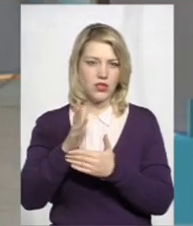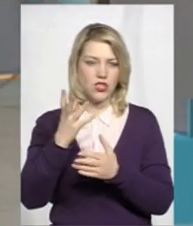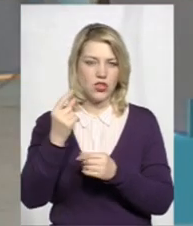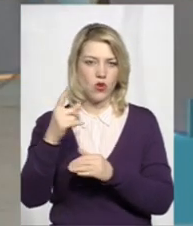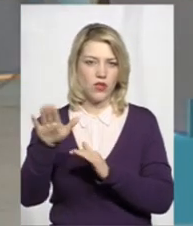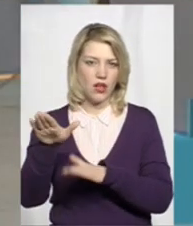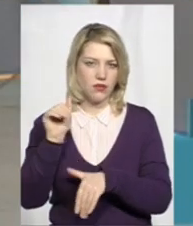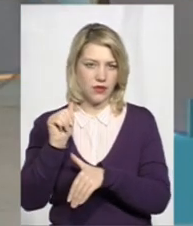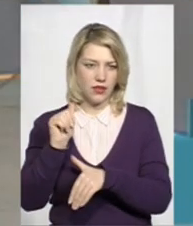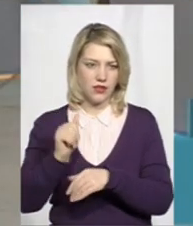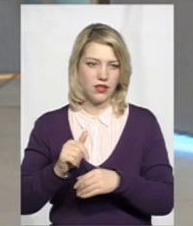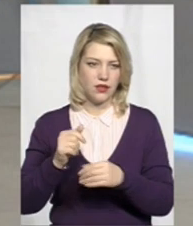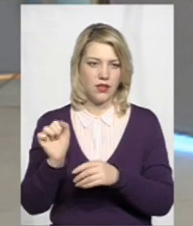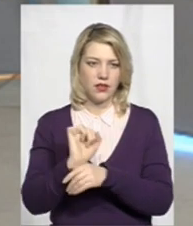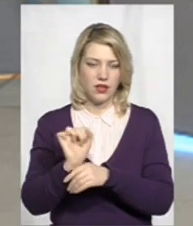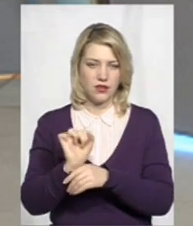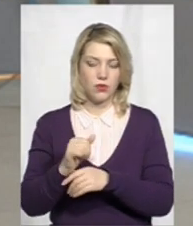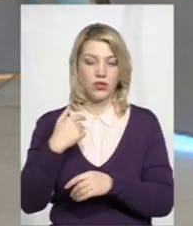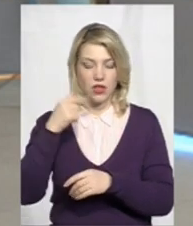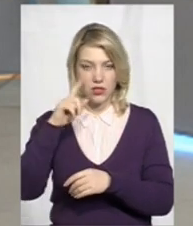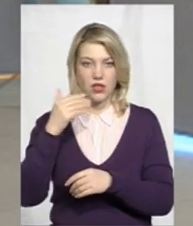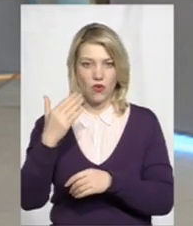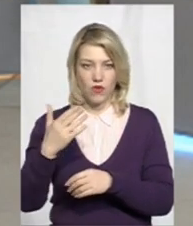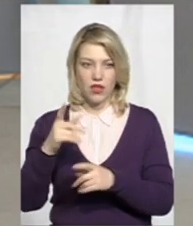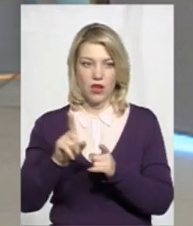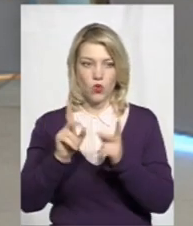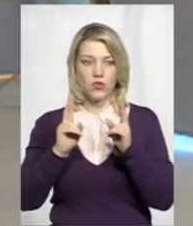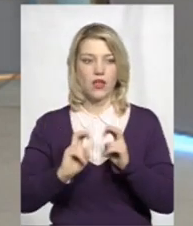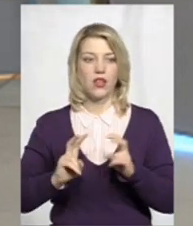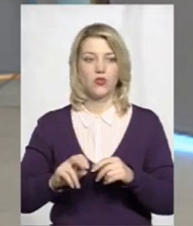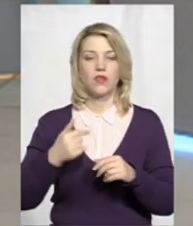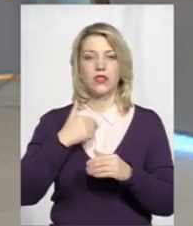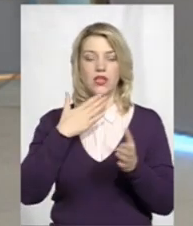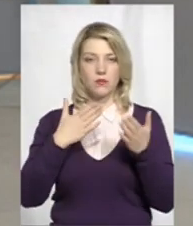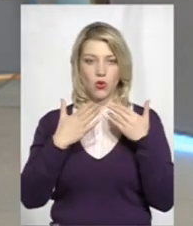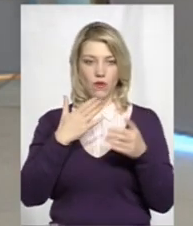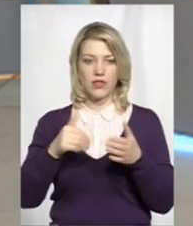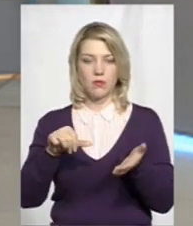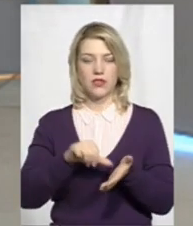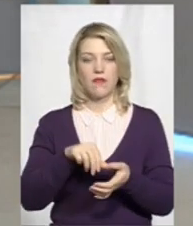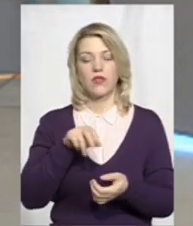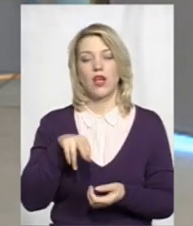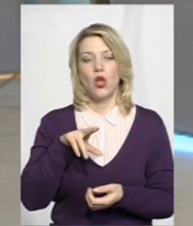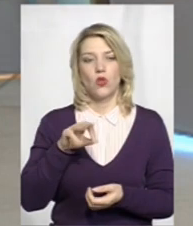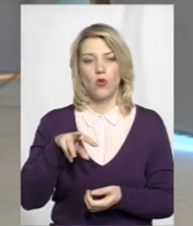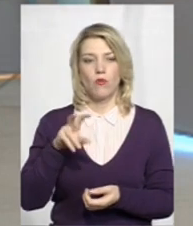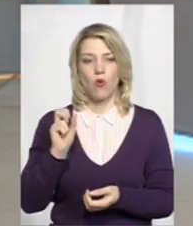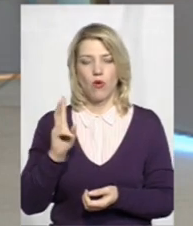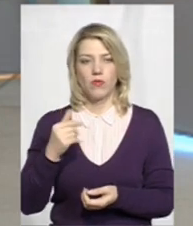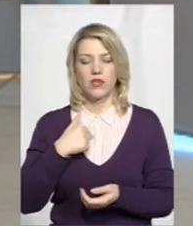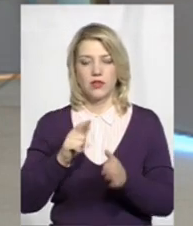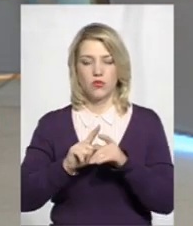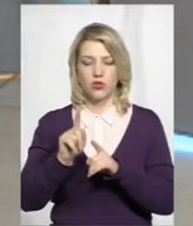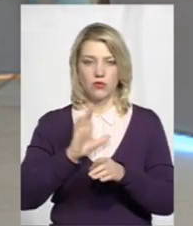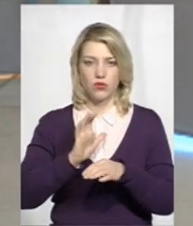один транспортний засіб. Ви теж аналізували, так, пані Так, я спілкувалася з представниками ДумКОМу, я надсилала спочатку